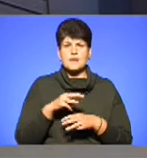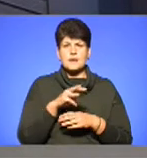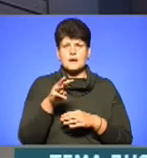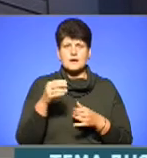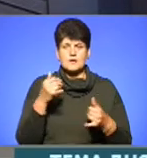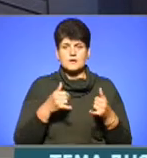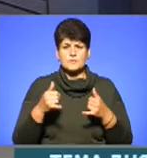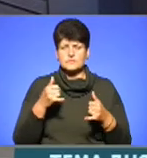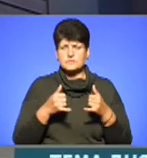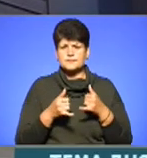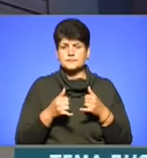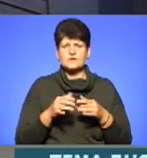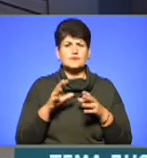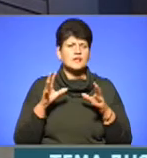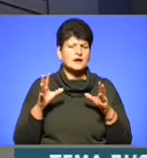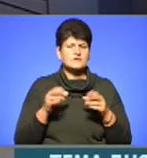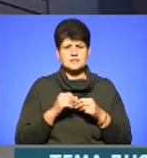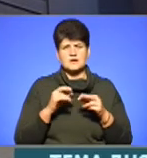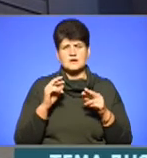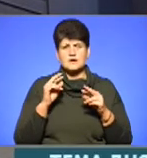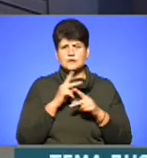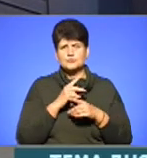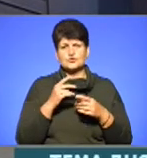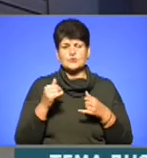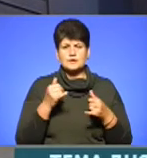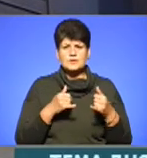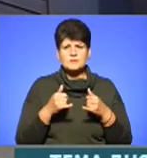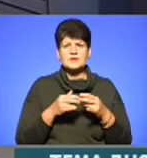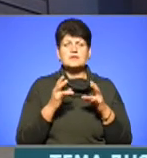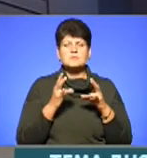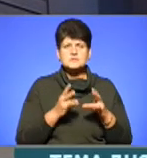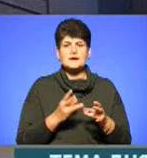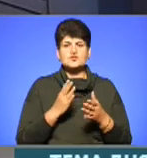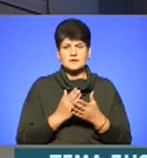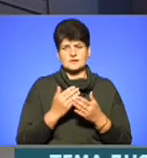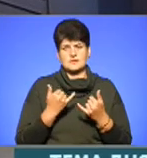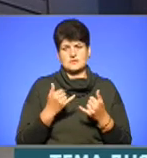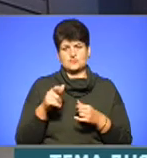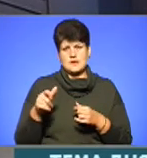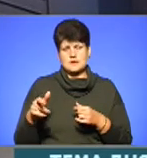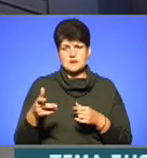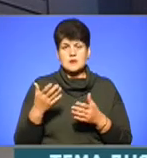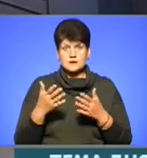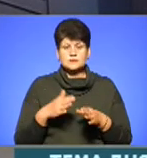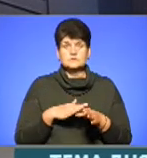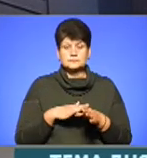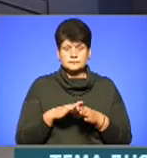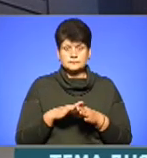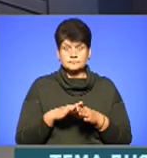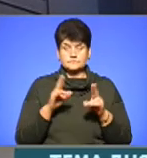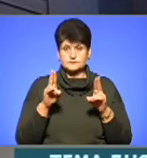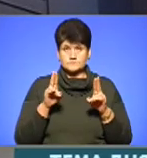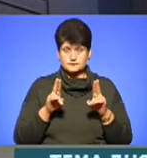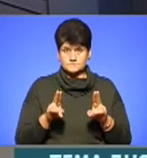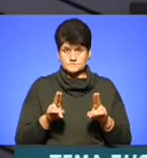вони, як всі отрути хімікати, вони небезпечні для людей. Але якщо дотримати санітарних правил,